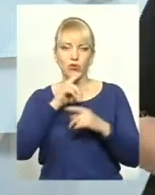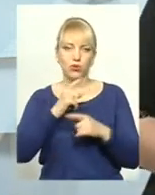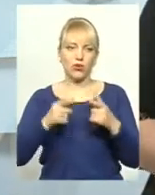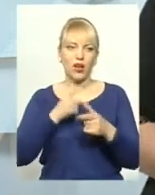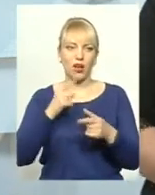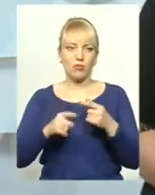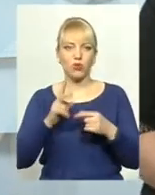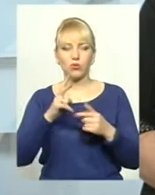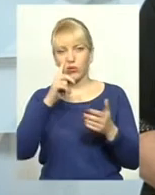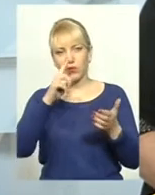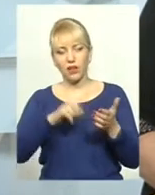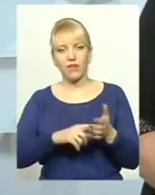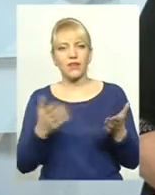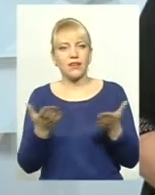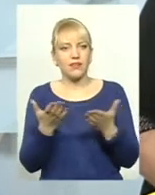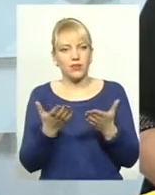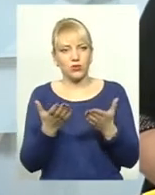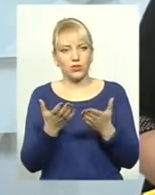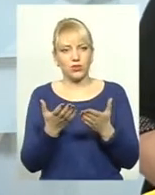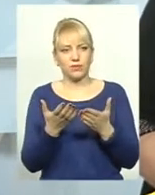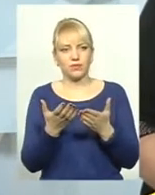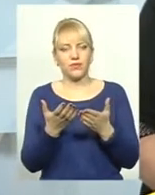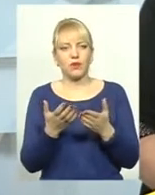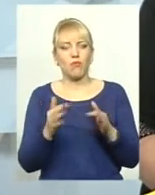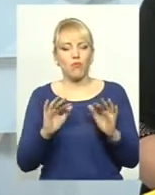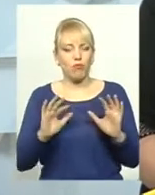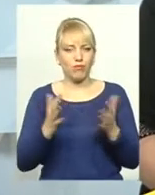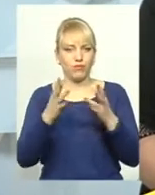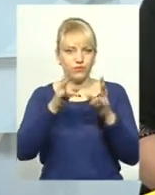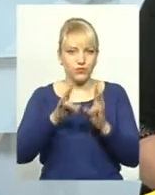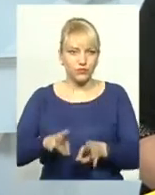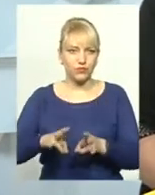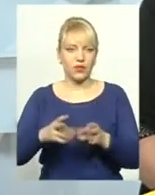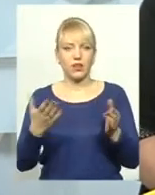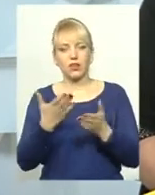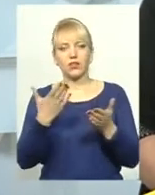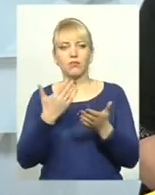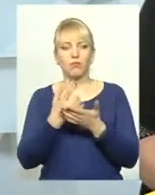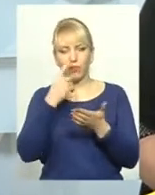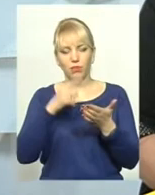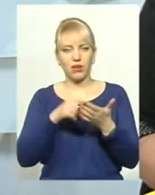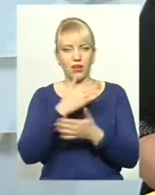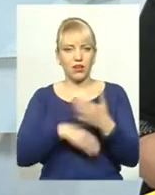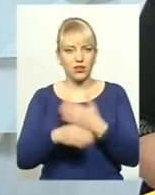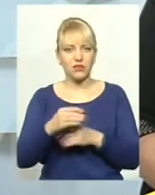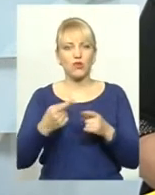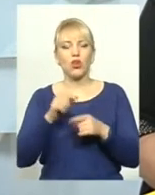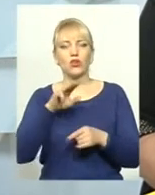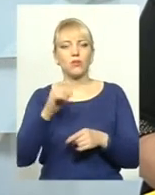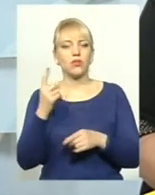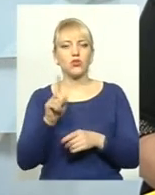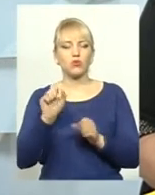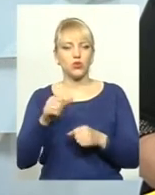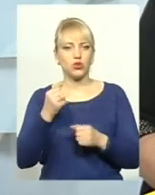яка попала у якусь подію, або, ну, має якесь каліцтво, перше, чим ви можете